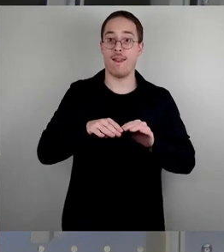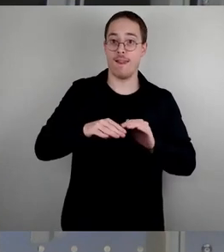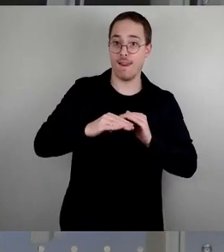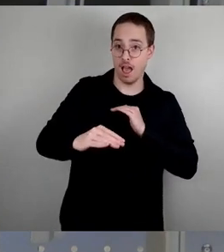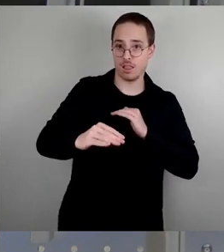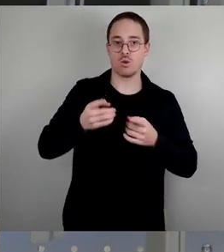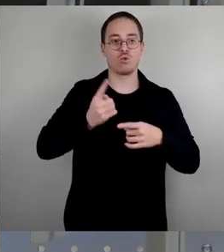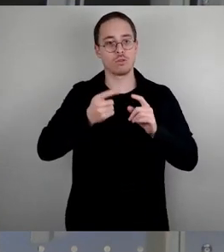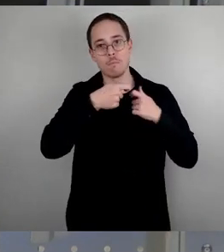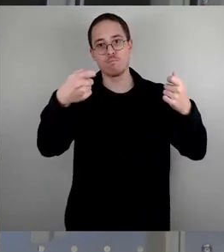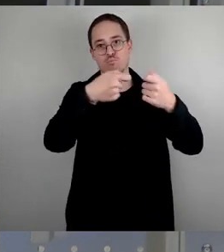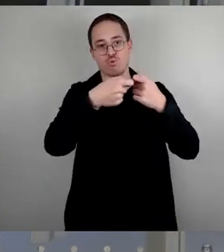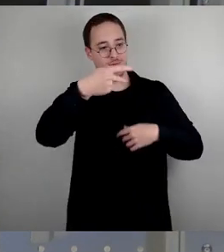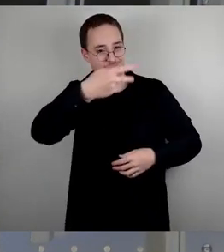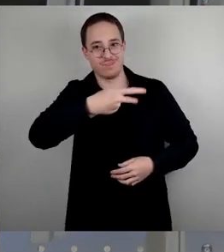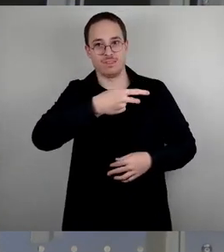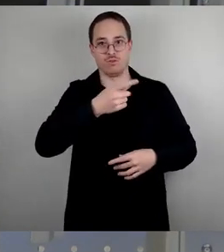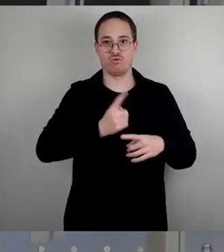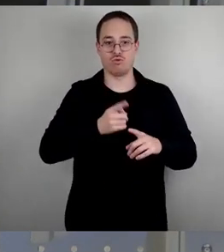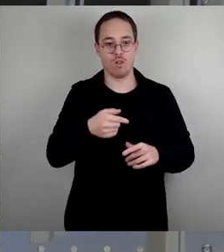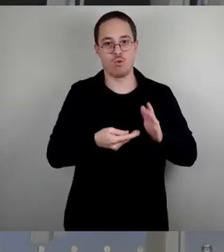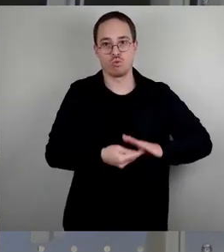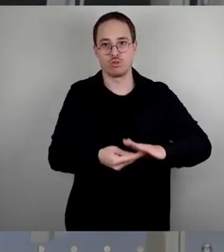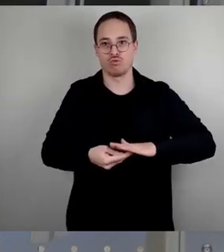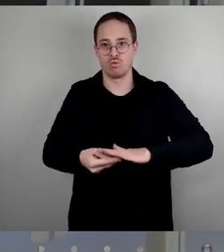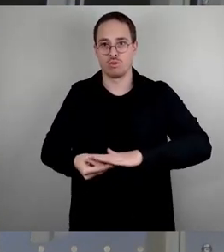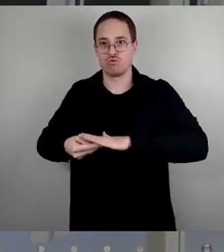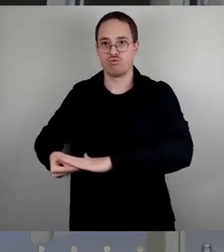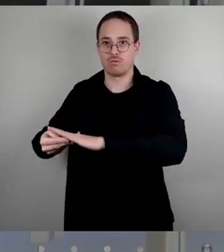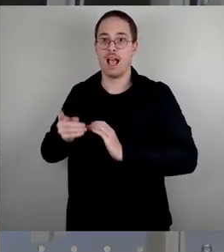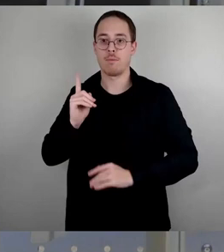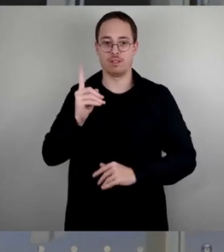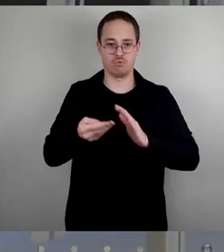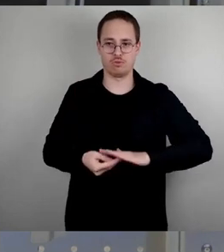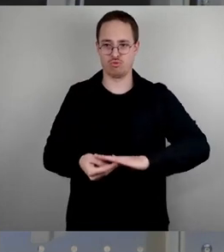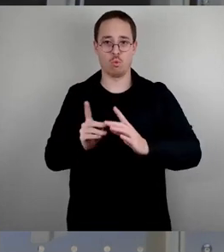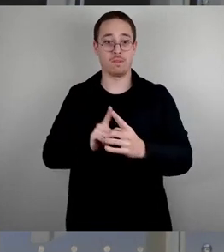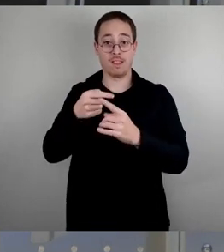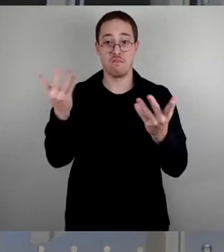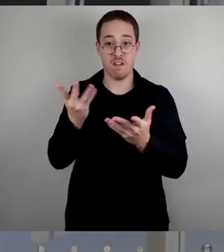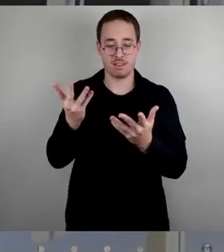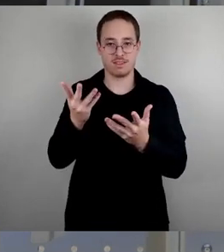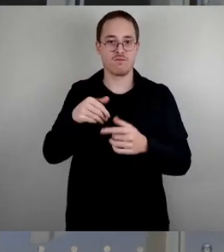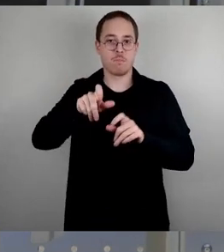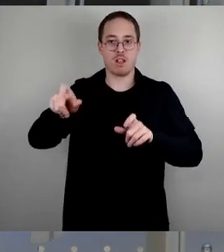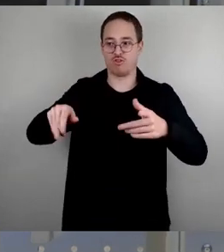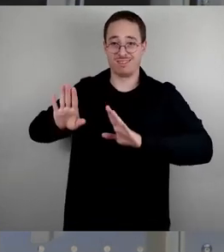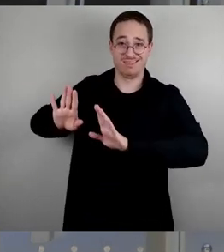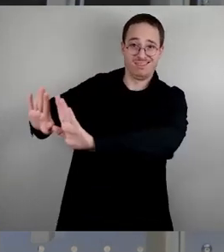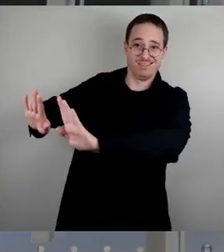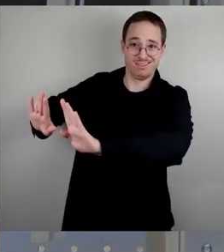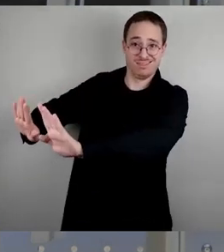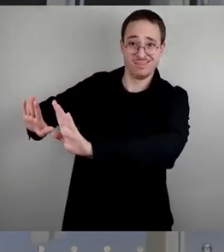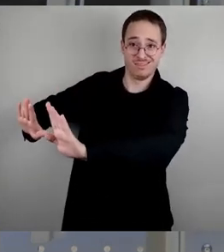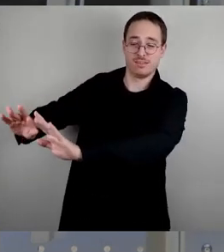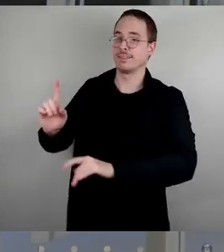Unterstützung sollte aber nicht sein, Menschen fernzuhalten, sondern menschenwürdig unterzubringen, die Leute,